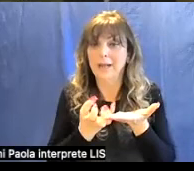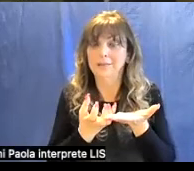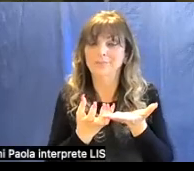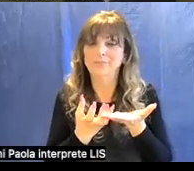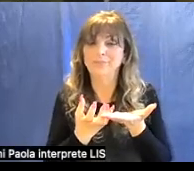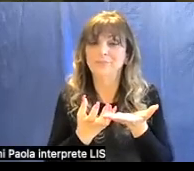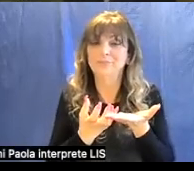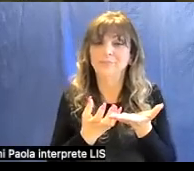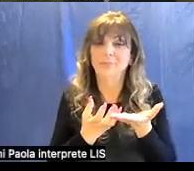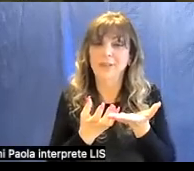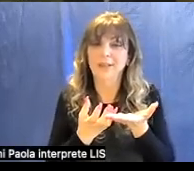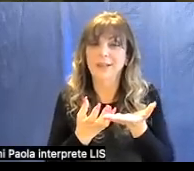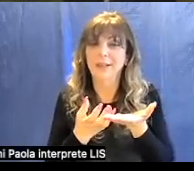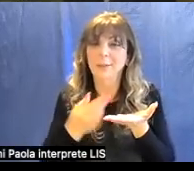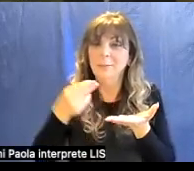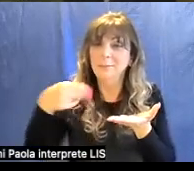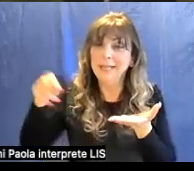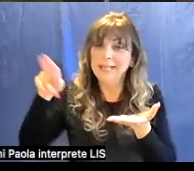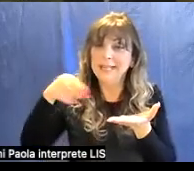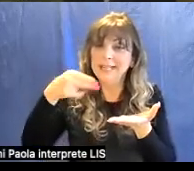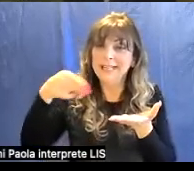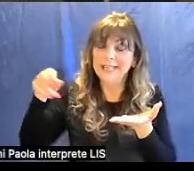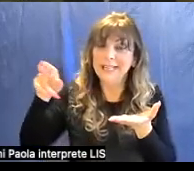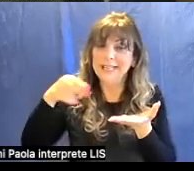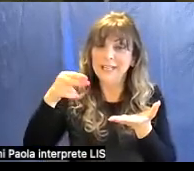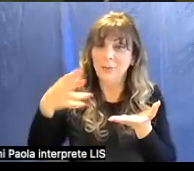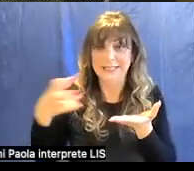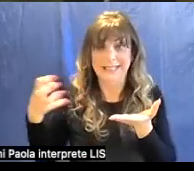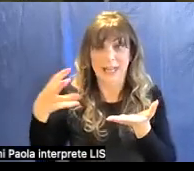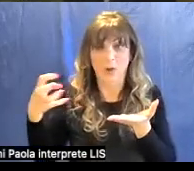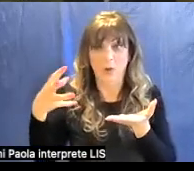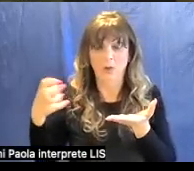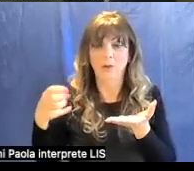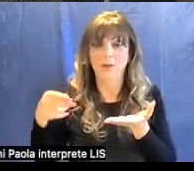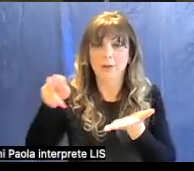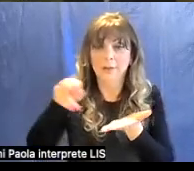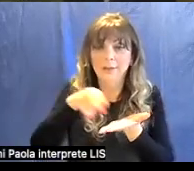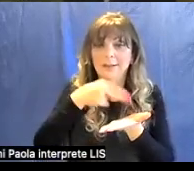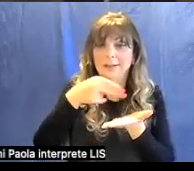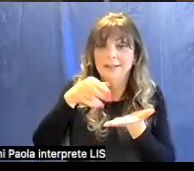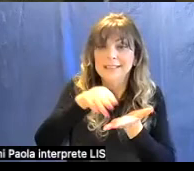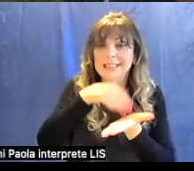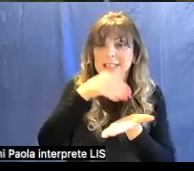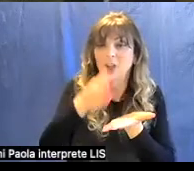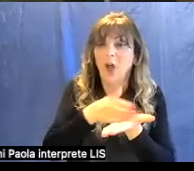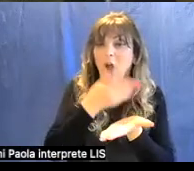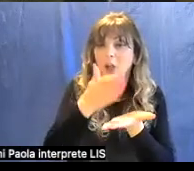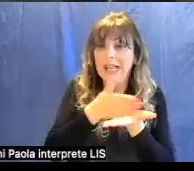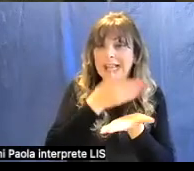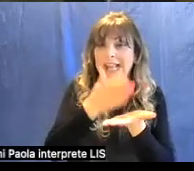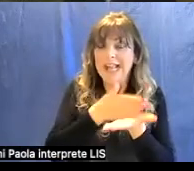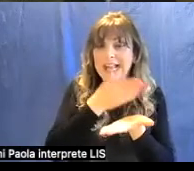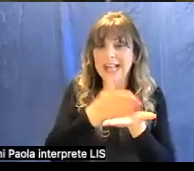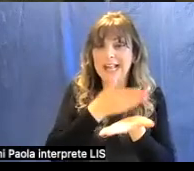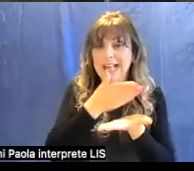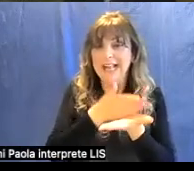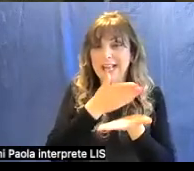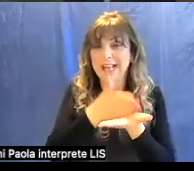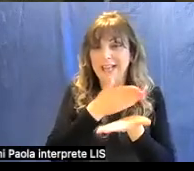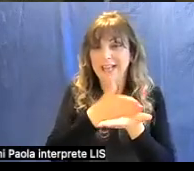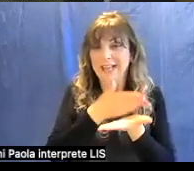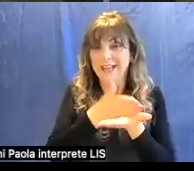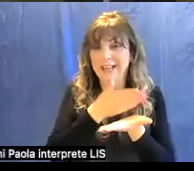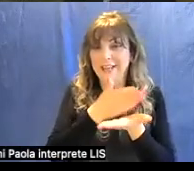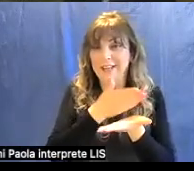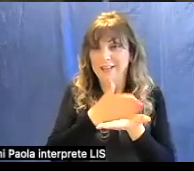viene con un pennellino secco viene rimossa la parte che la parte